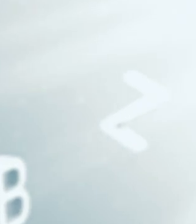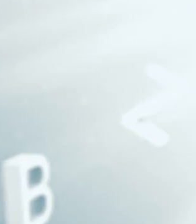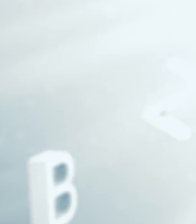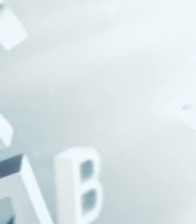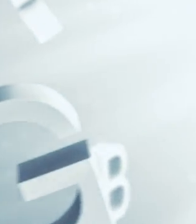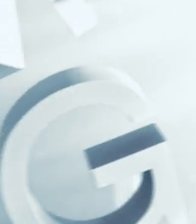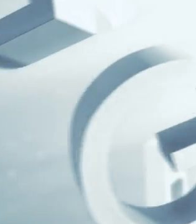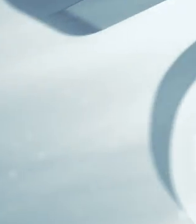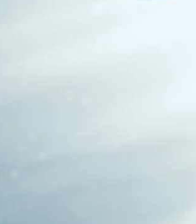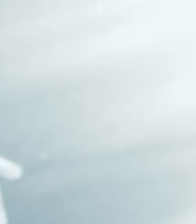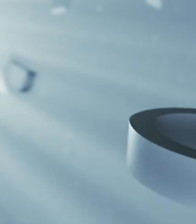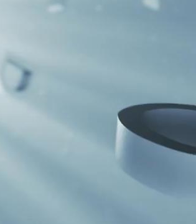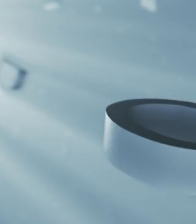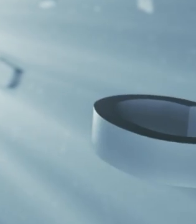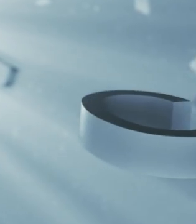Znaczyńsko